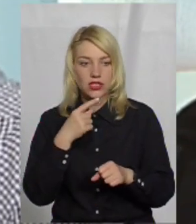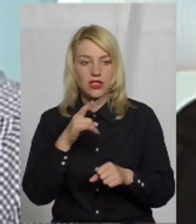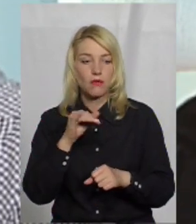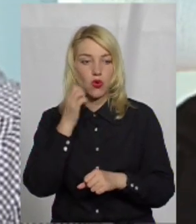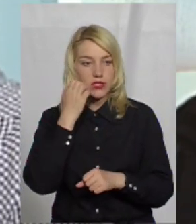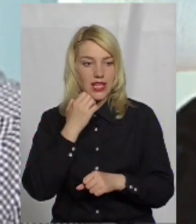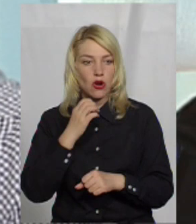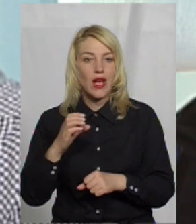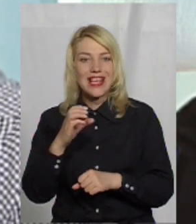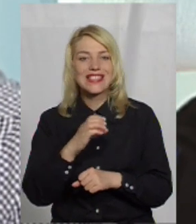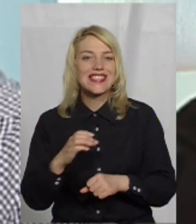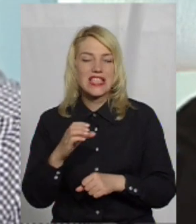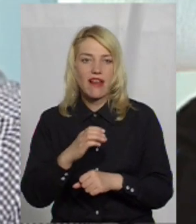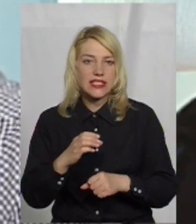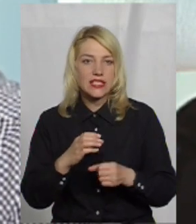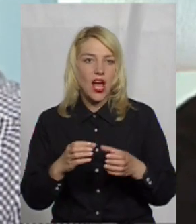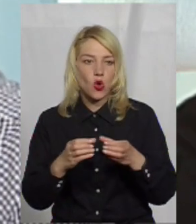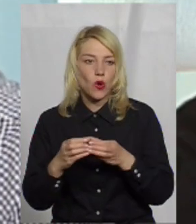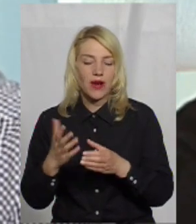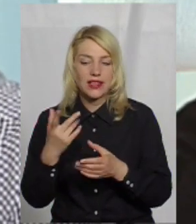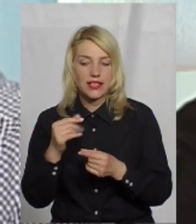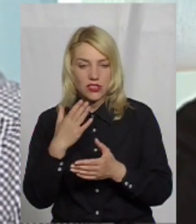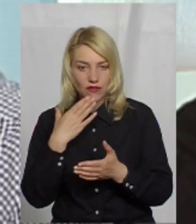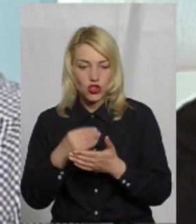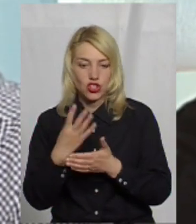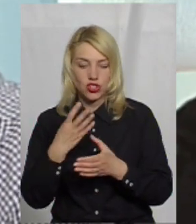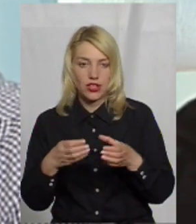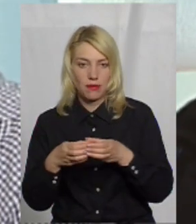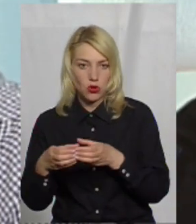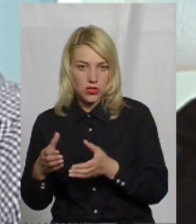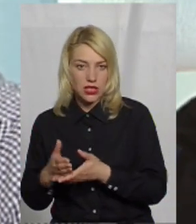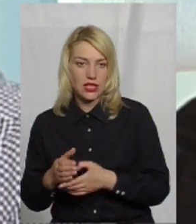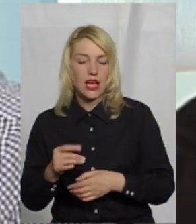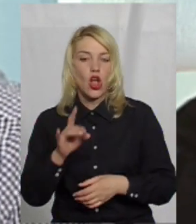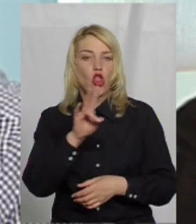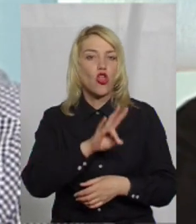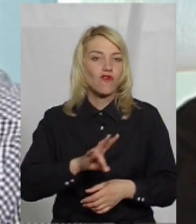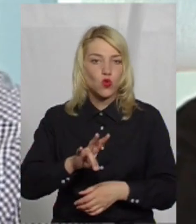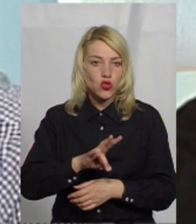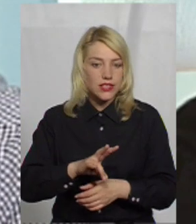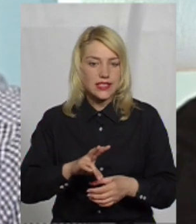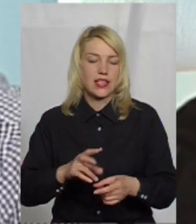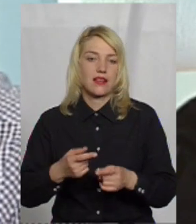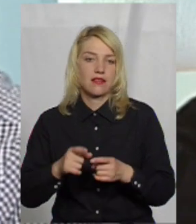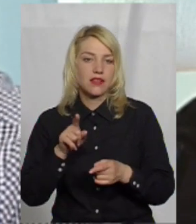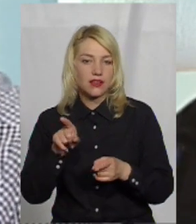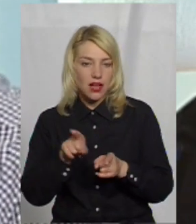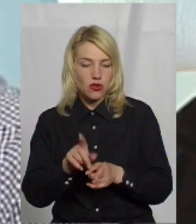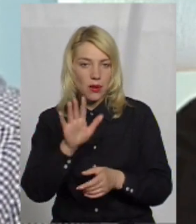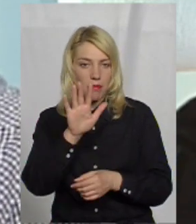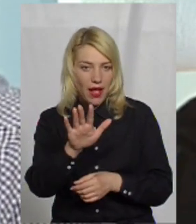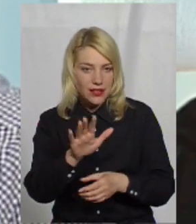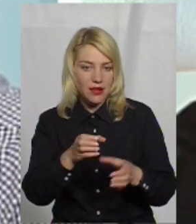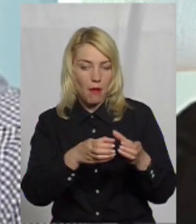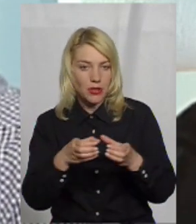про Староконстанівську громаду, яка має своїх чотири підрозділи. Можна говорити про Новоушицьку громаду, яка має п'ять